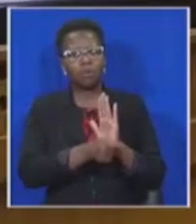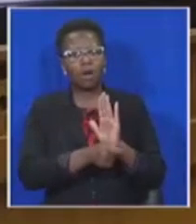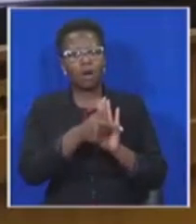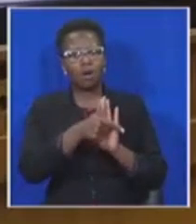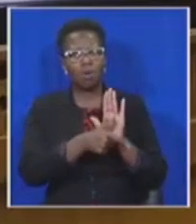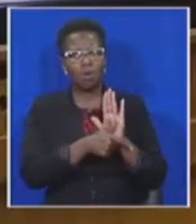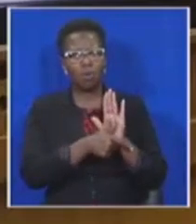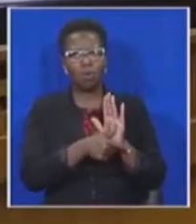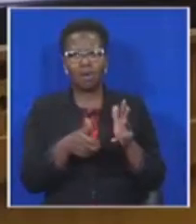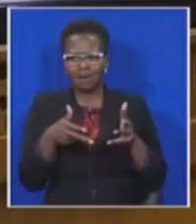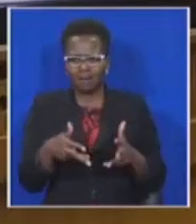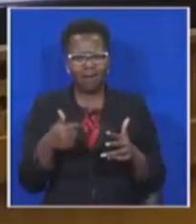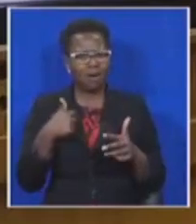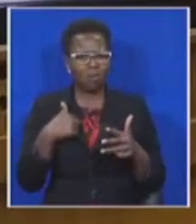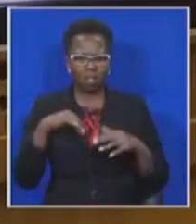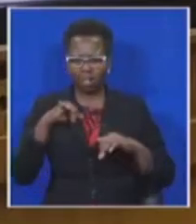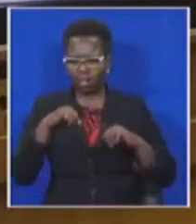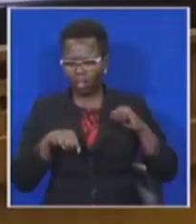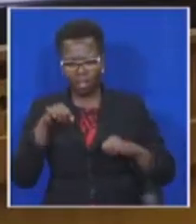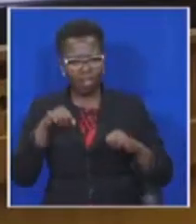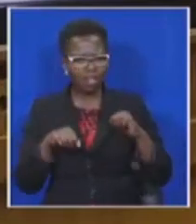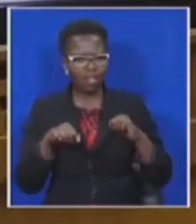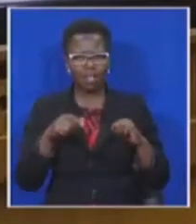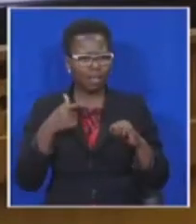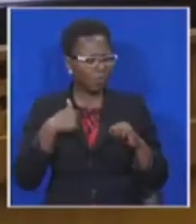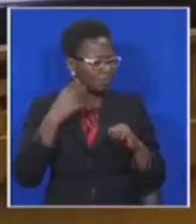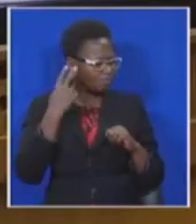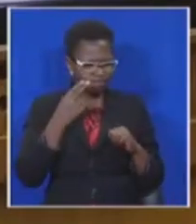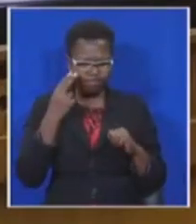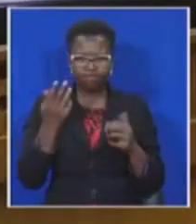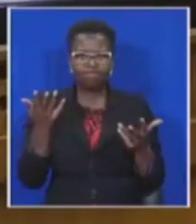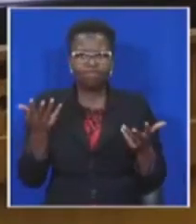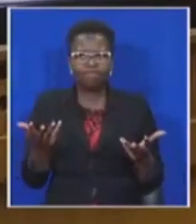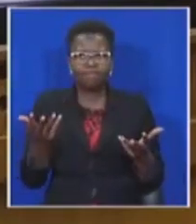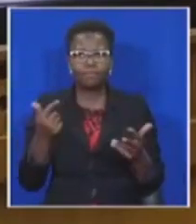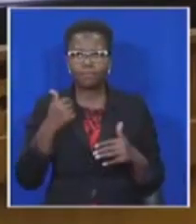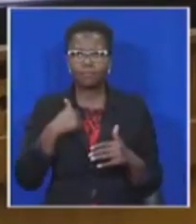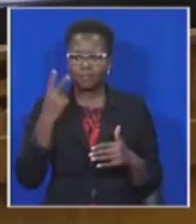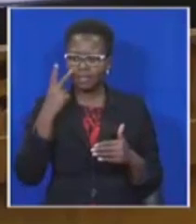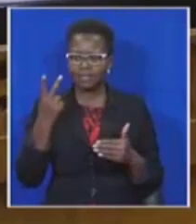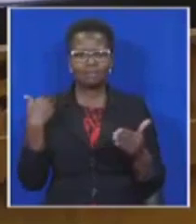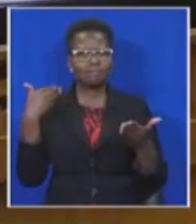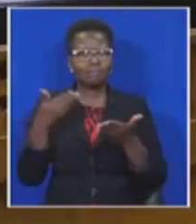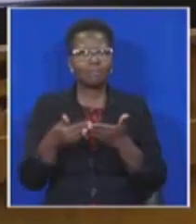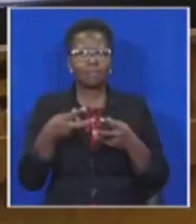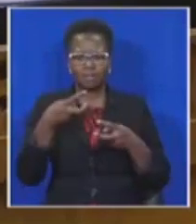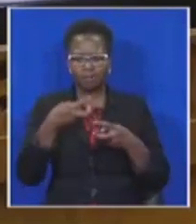en die klagelike mislikkings van hierdie wetgever soos uitgewees dier die openbare beskermer te ignoreer.